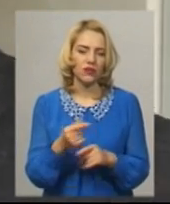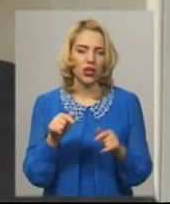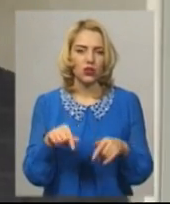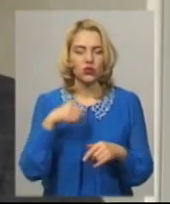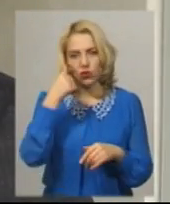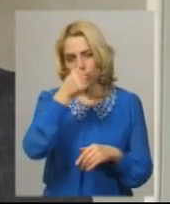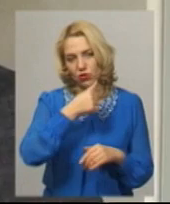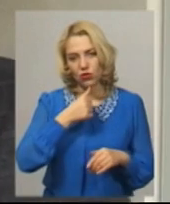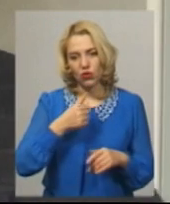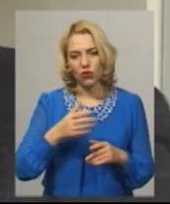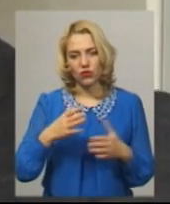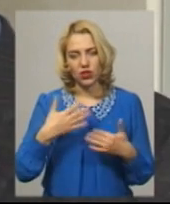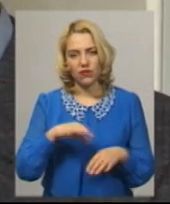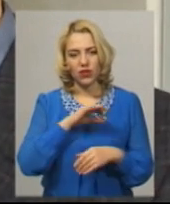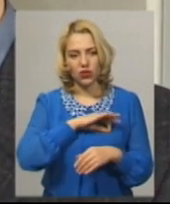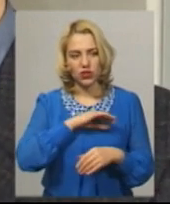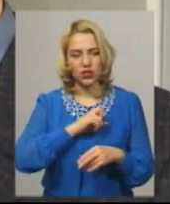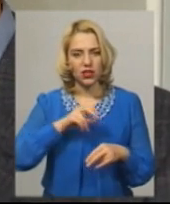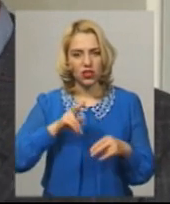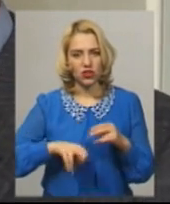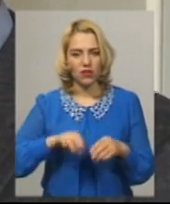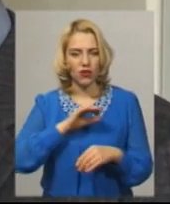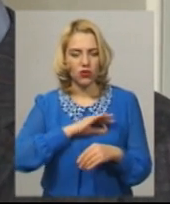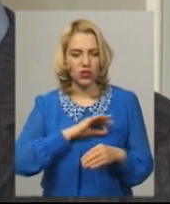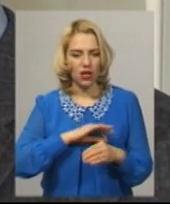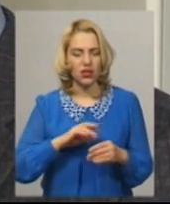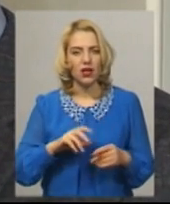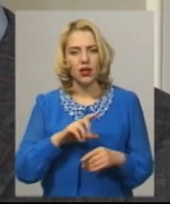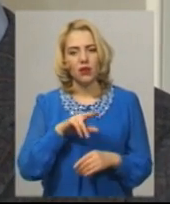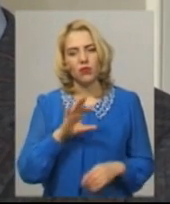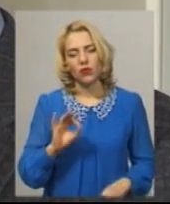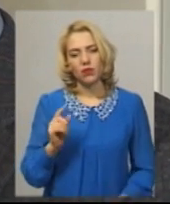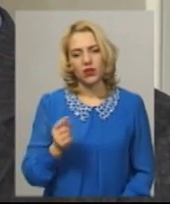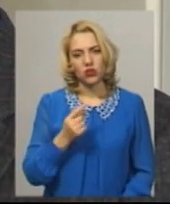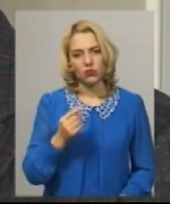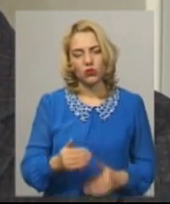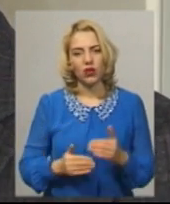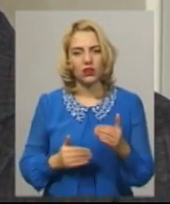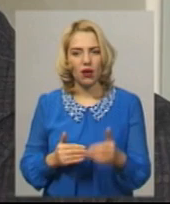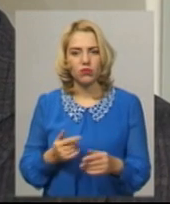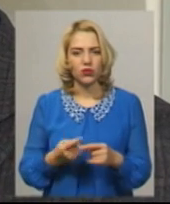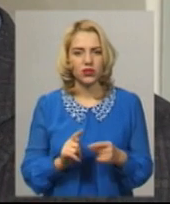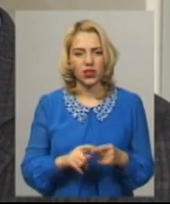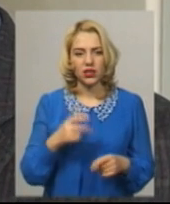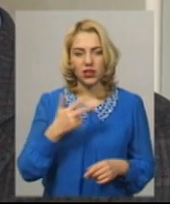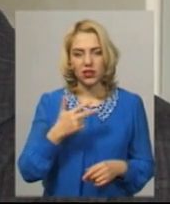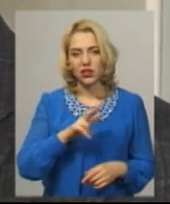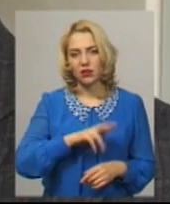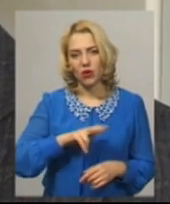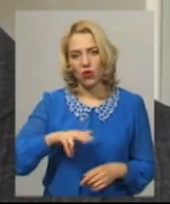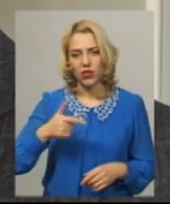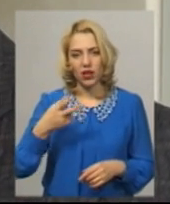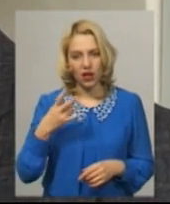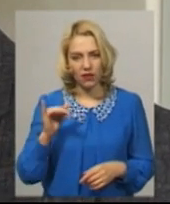Цього року вже закінчено використання коштів по першому етапу, і це 30